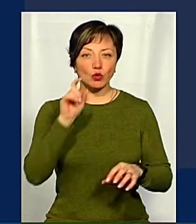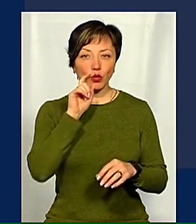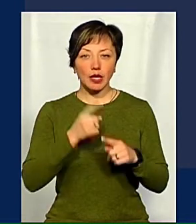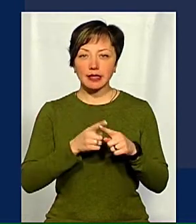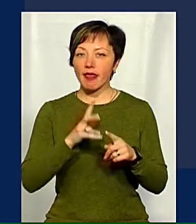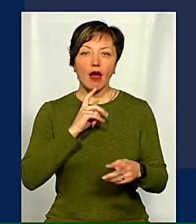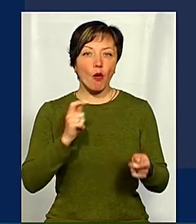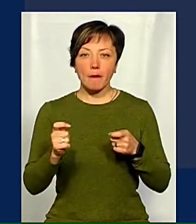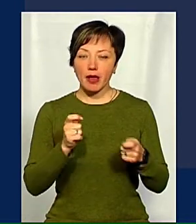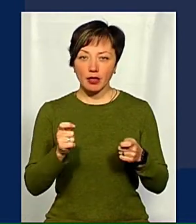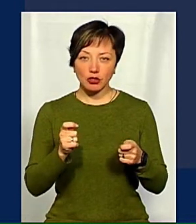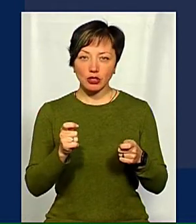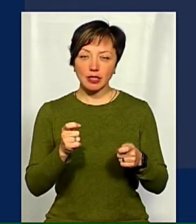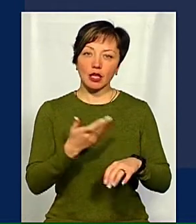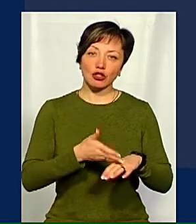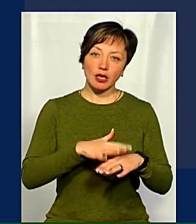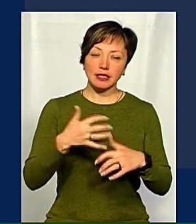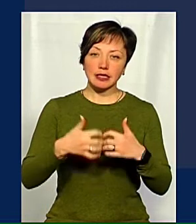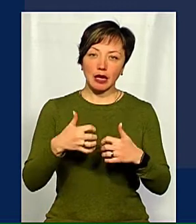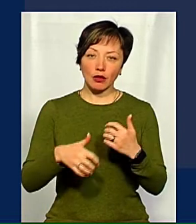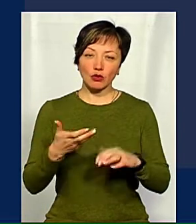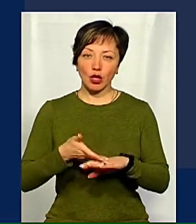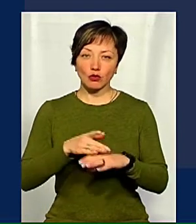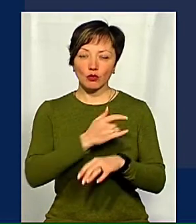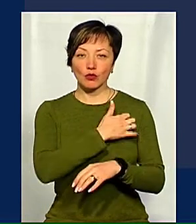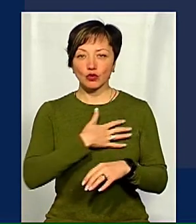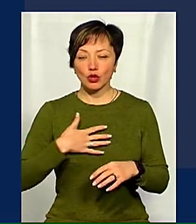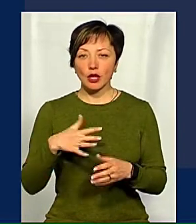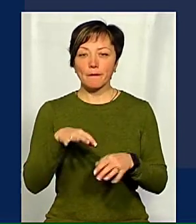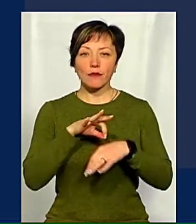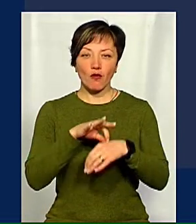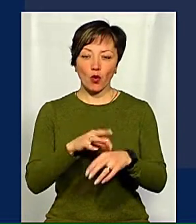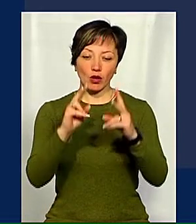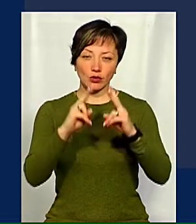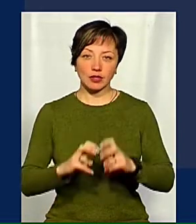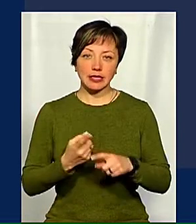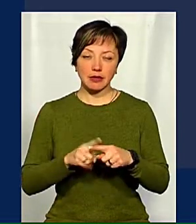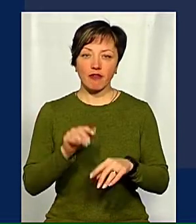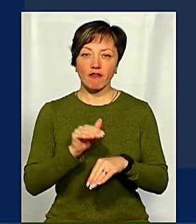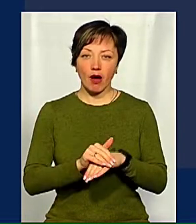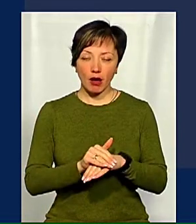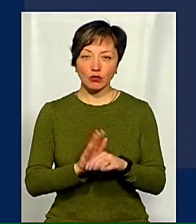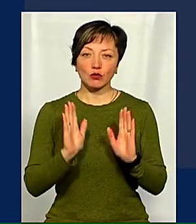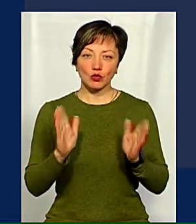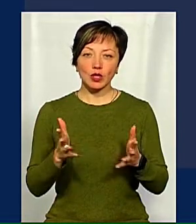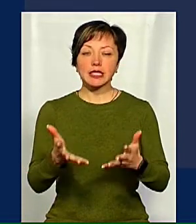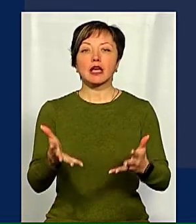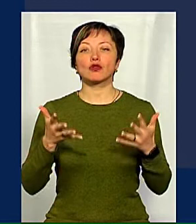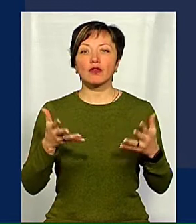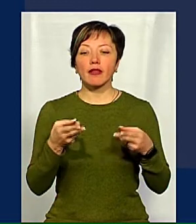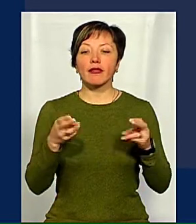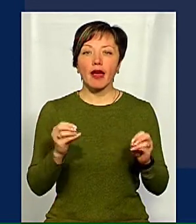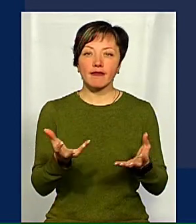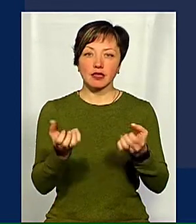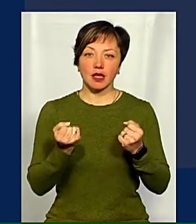необережне тяжке або середньої тяжкості, цілесне ушкодження. І проводять за даним фактом розслідування, процес якого буде з'ясовано, де